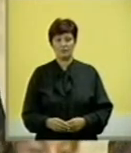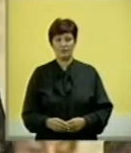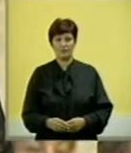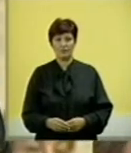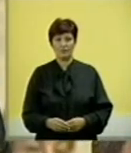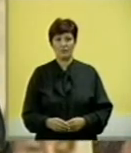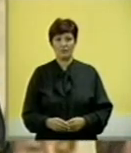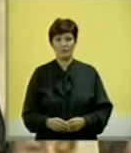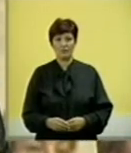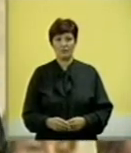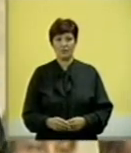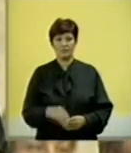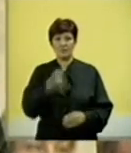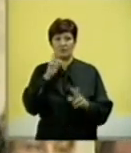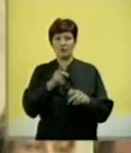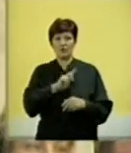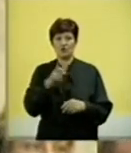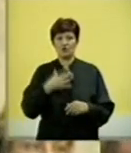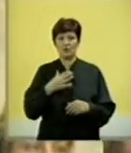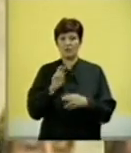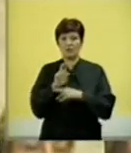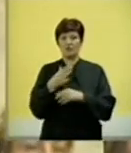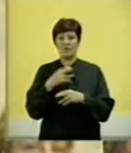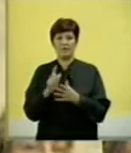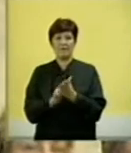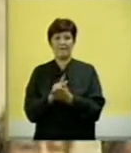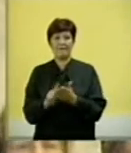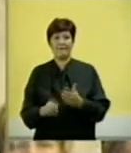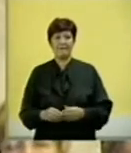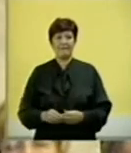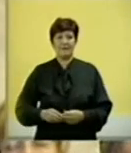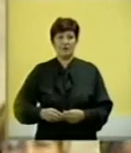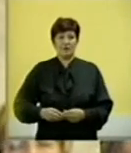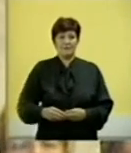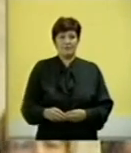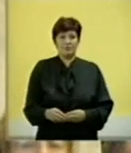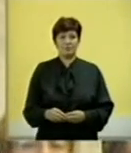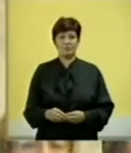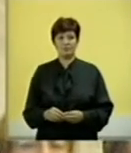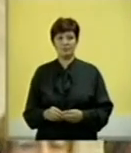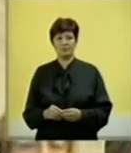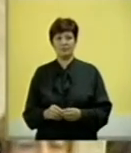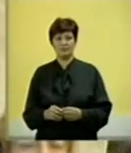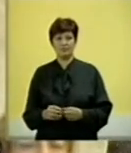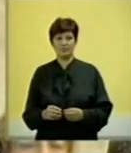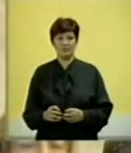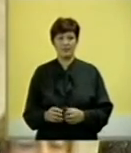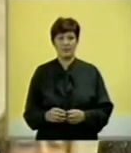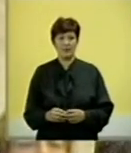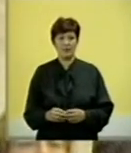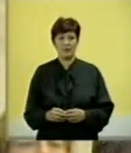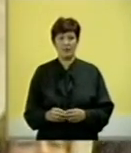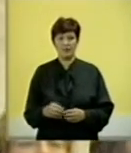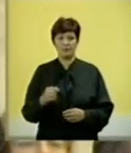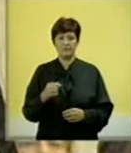I svakako da ne želi ću da prekoračim svoje vreme, a mogu bi sam da pređem i na rumuskom jeziku, to ću uraditi sljedeći put, pa ću imati 8 minuta na